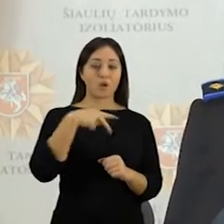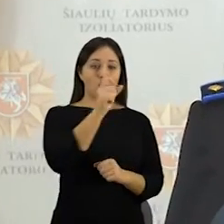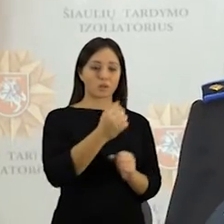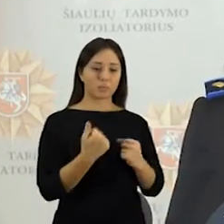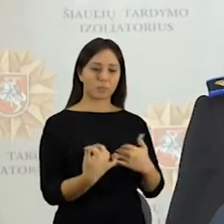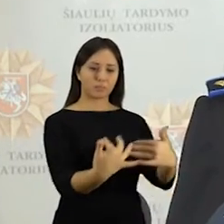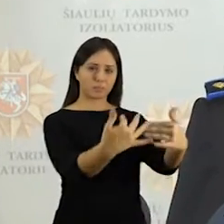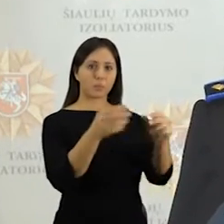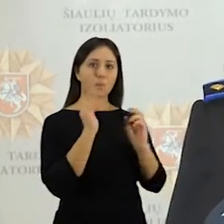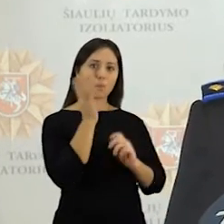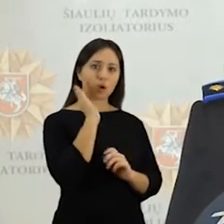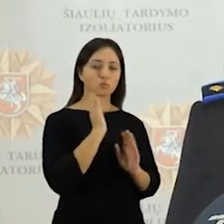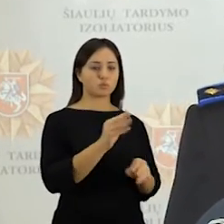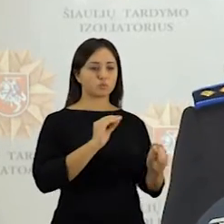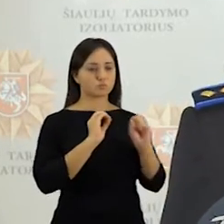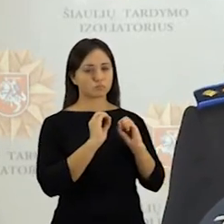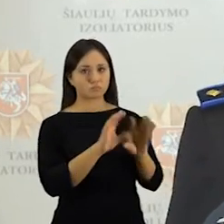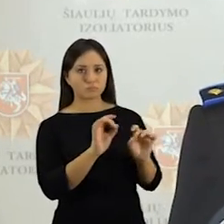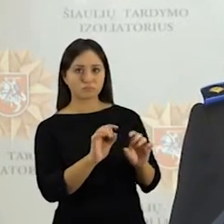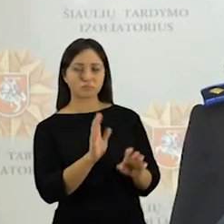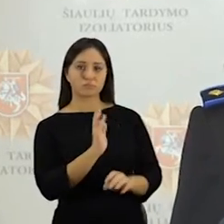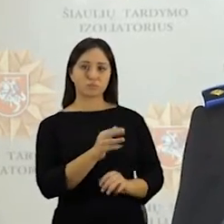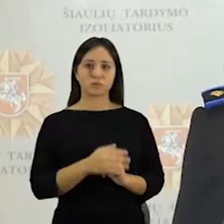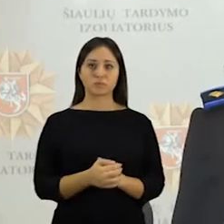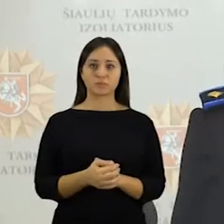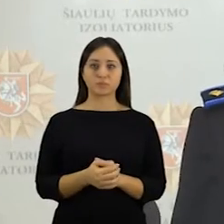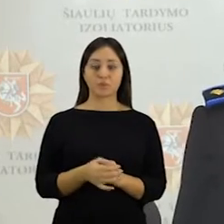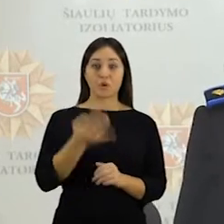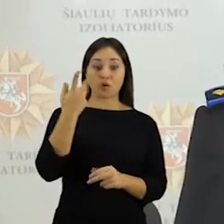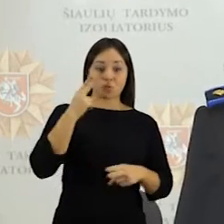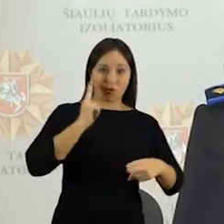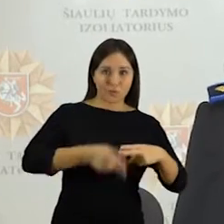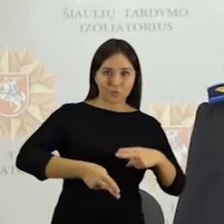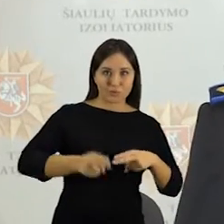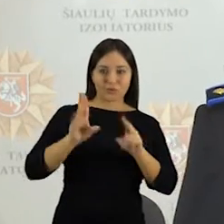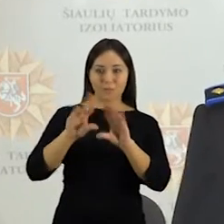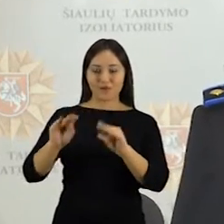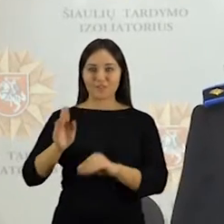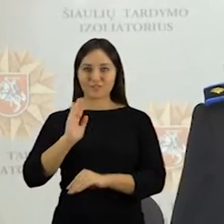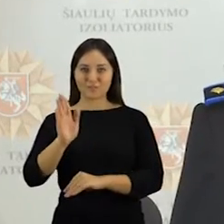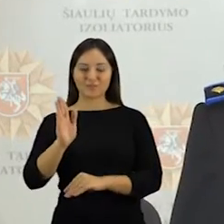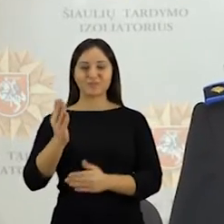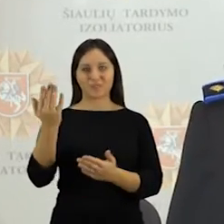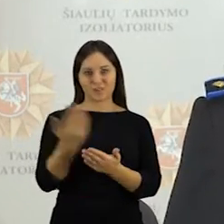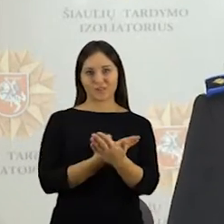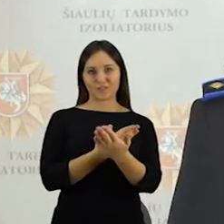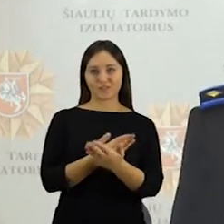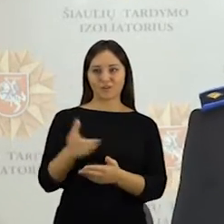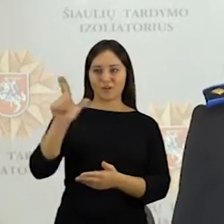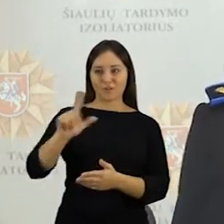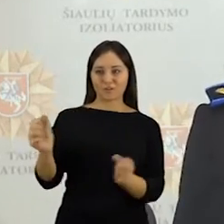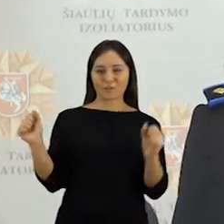veiklų, paskaitos bus vedamos, skaitomos. Na, o atėjus pavasariu vėl, kaip ir kiekvienas žemės ūkio,